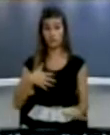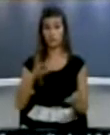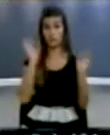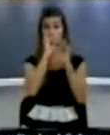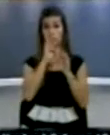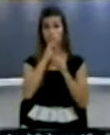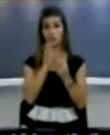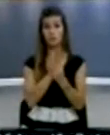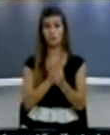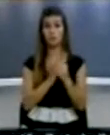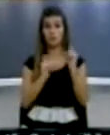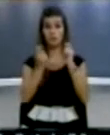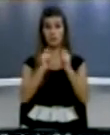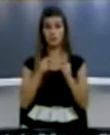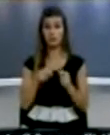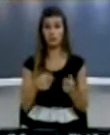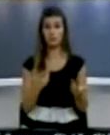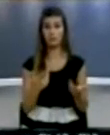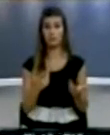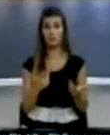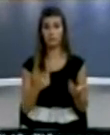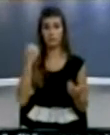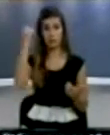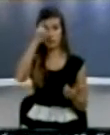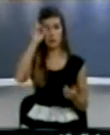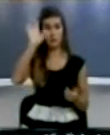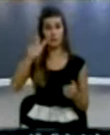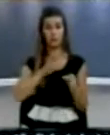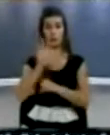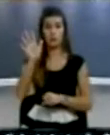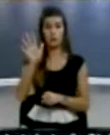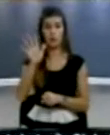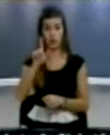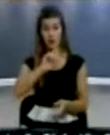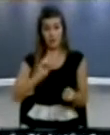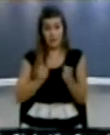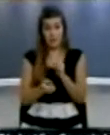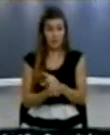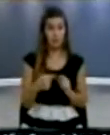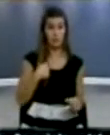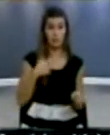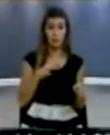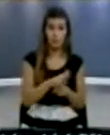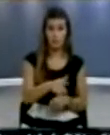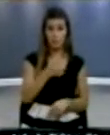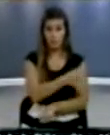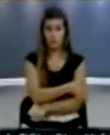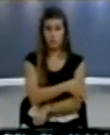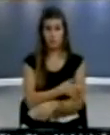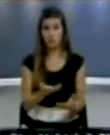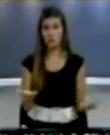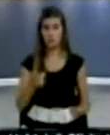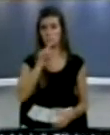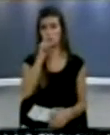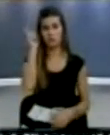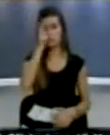kanë zirë një dokument për gjenocidin Për me dënu gjenocidin e sërbis Që kojmë na të dënu i mushtrin qërim të arët Kosovës është